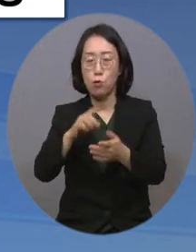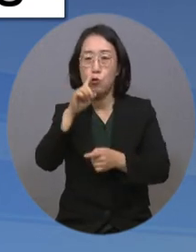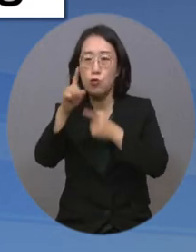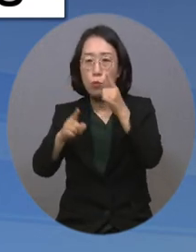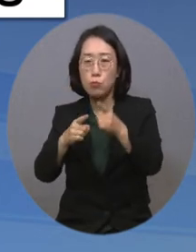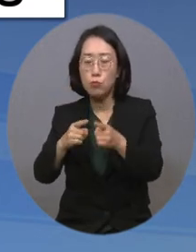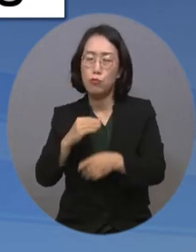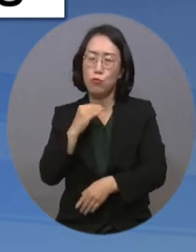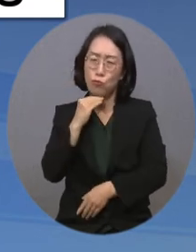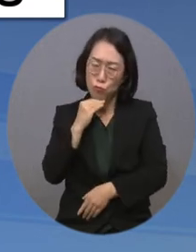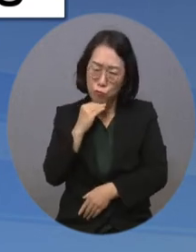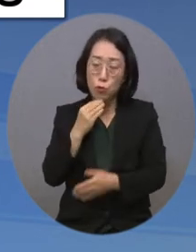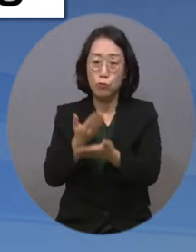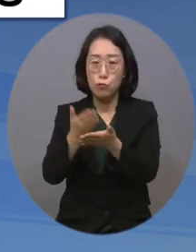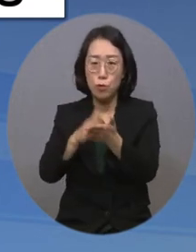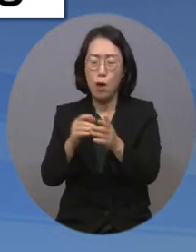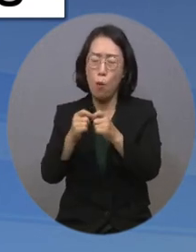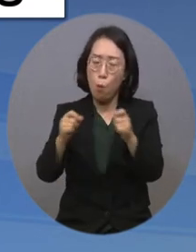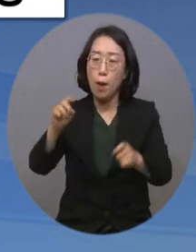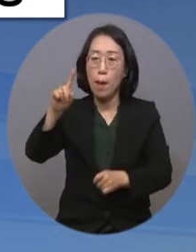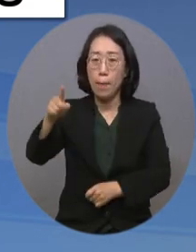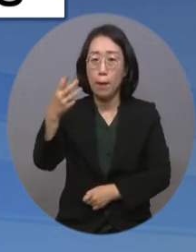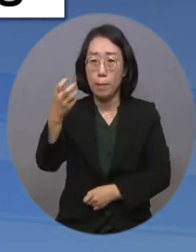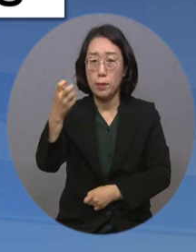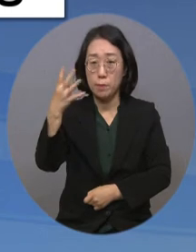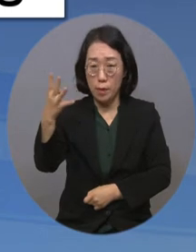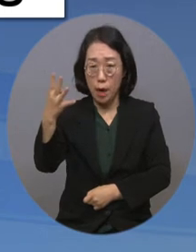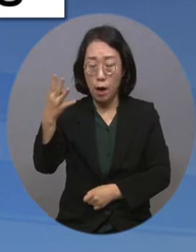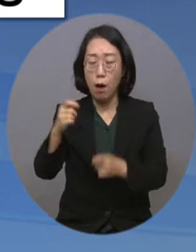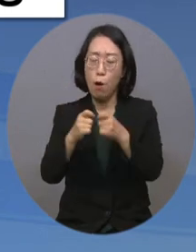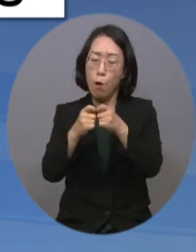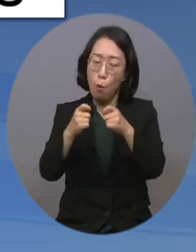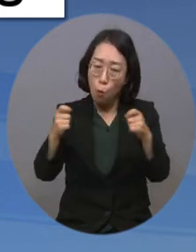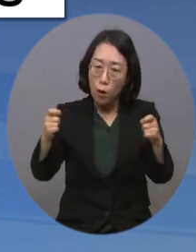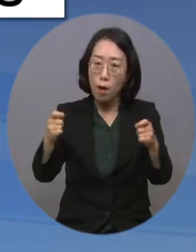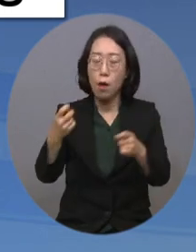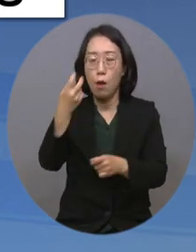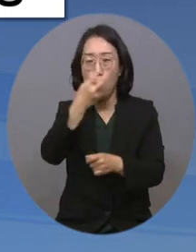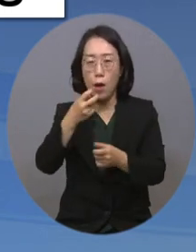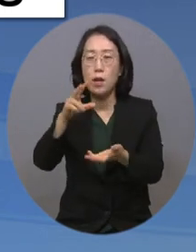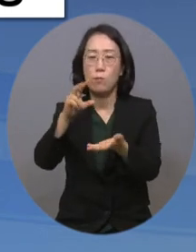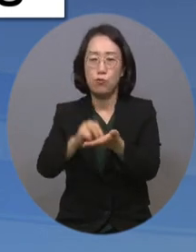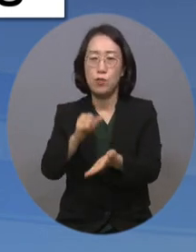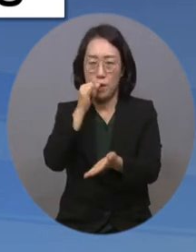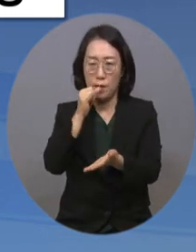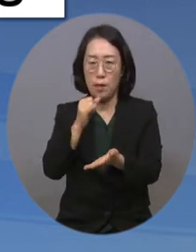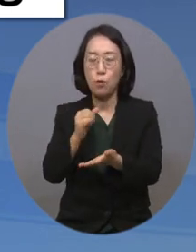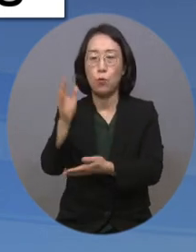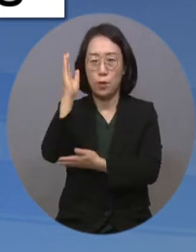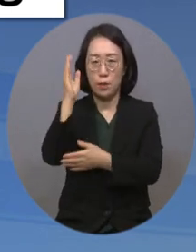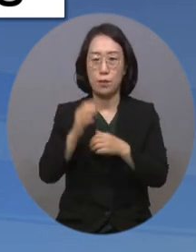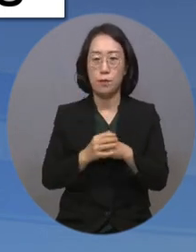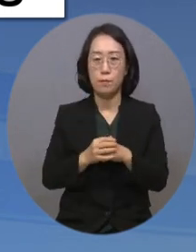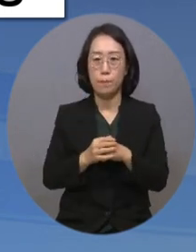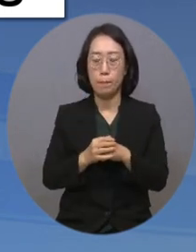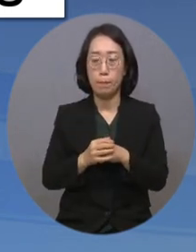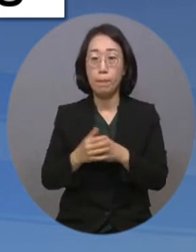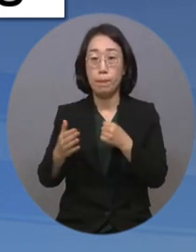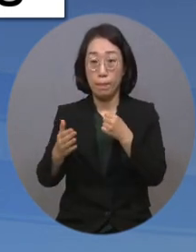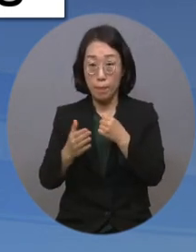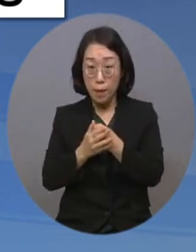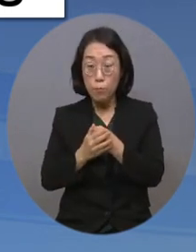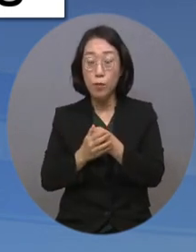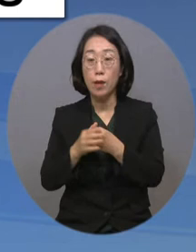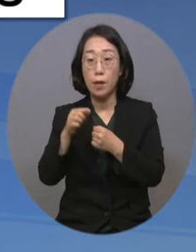후 수리까지 최대 184일이 걸리는 등 관리에도 문제가 있는 것으로 나타났습니다. 이에 최